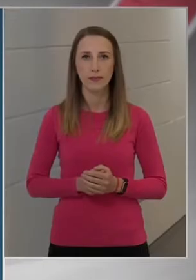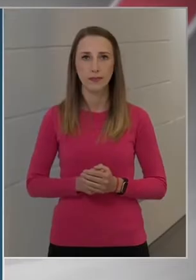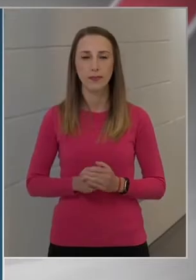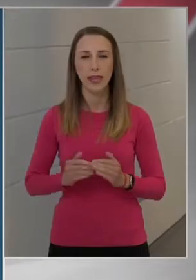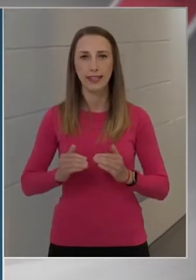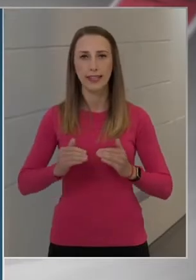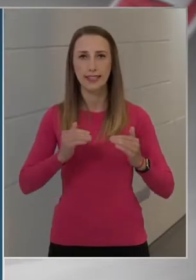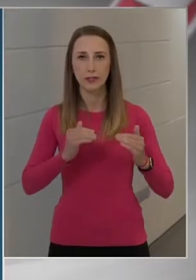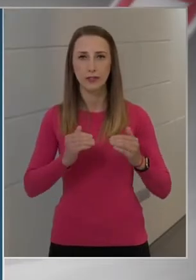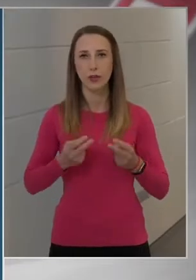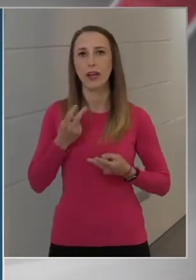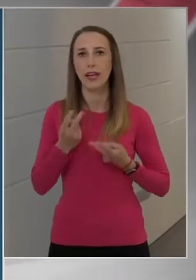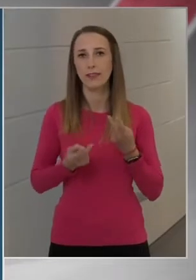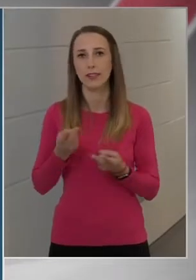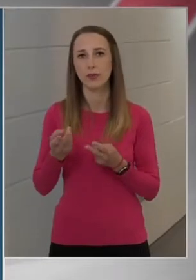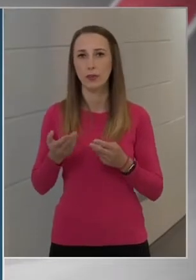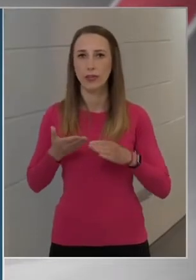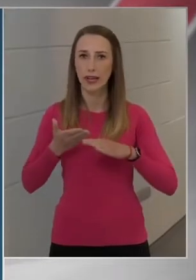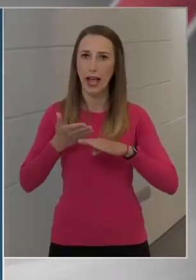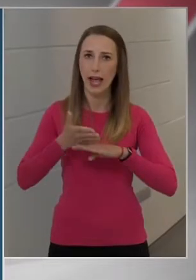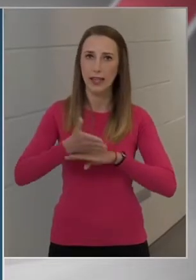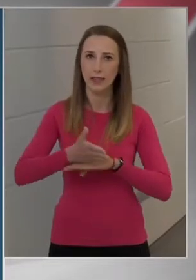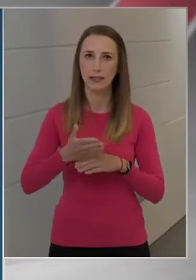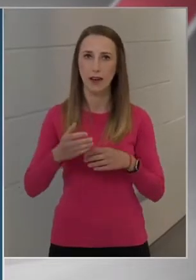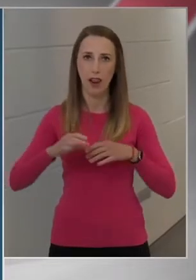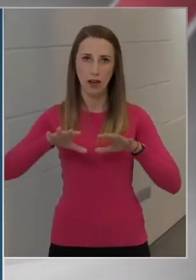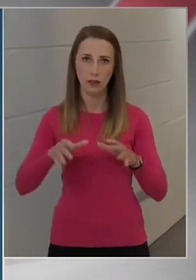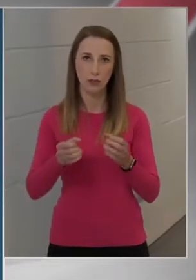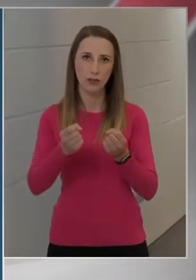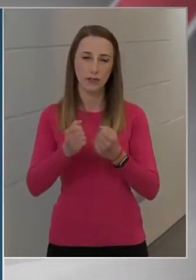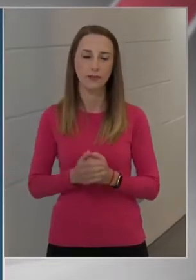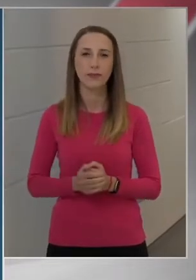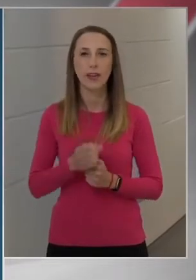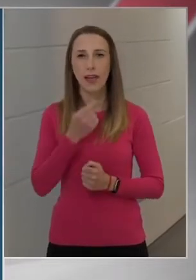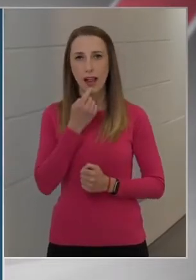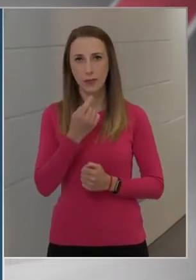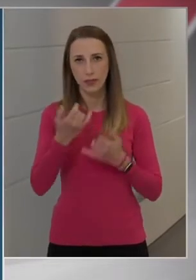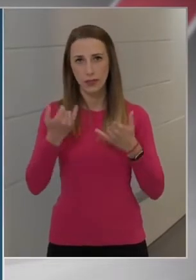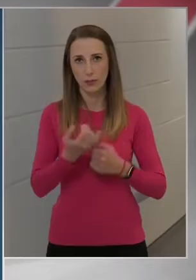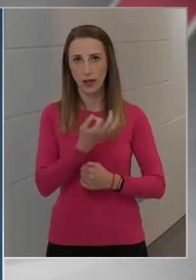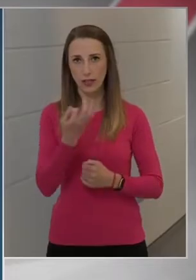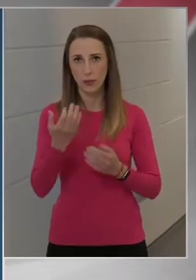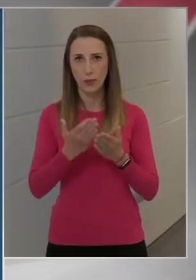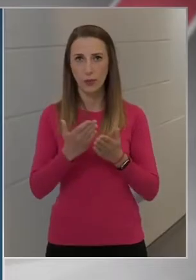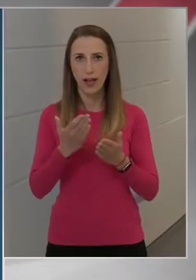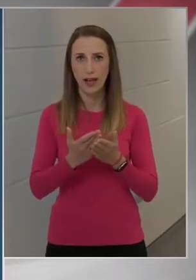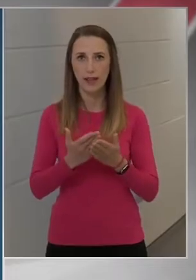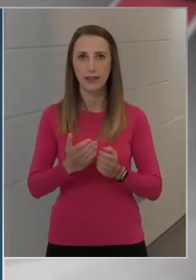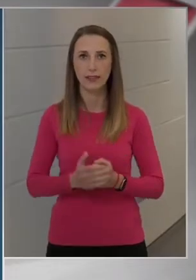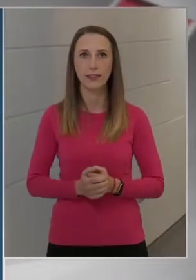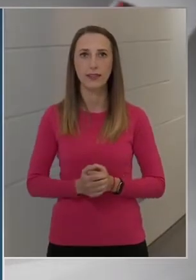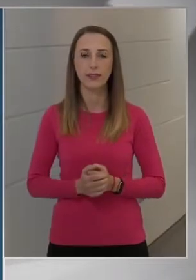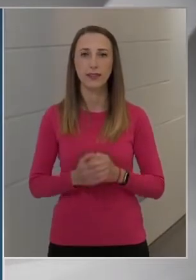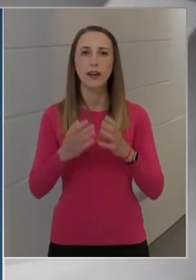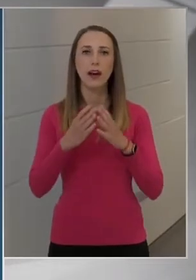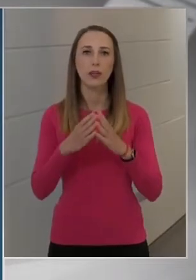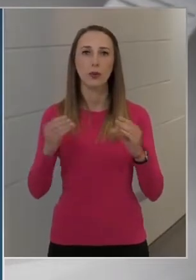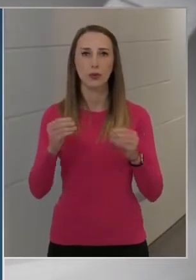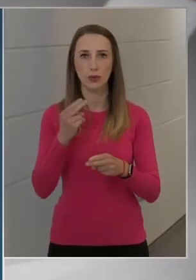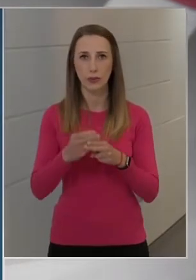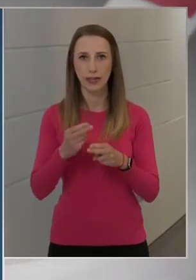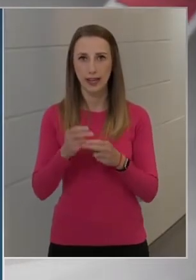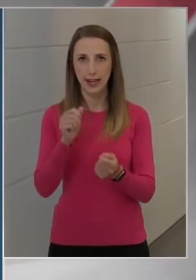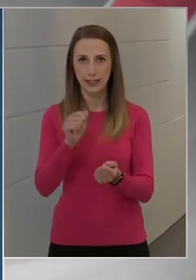kedvező irányban alakulnak. Így elmondhatjuk a mai napon már, hogy a gyógyult betegek